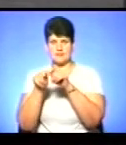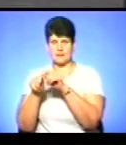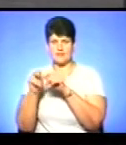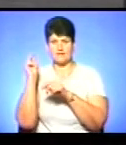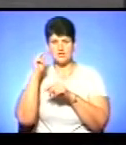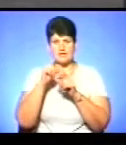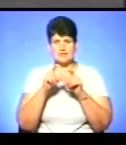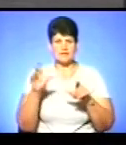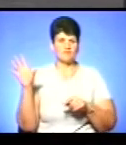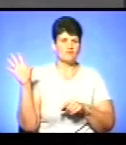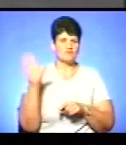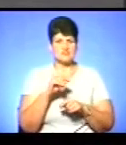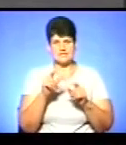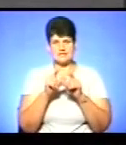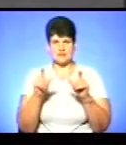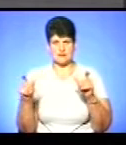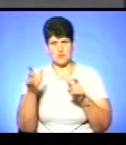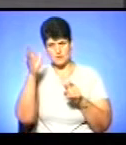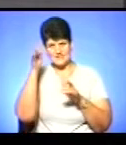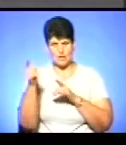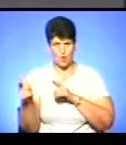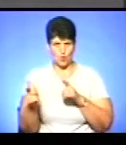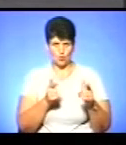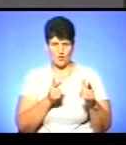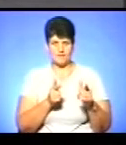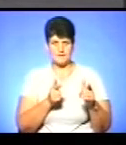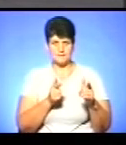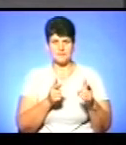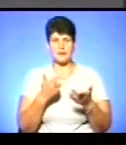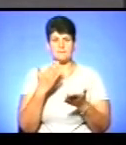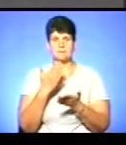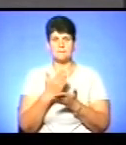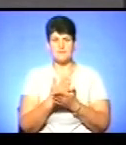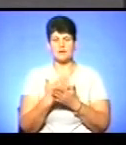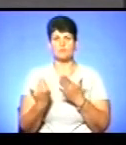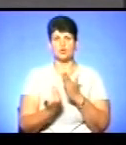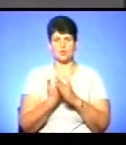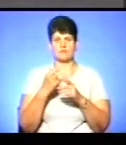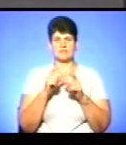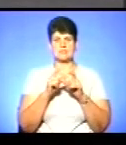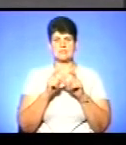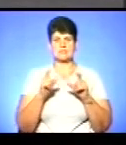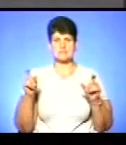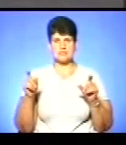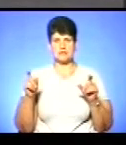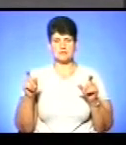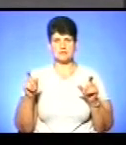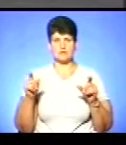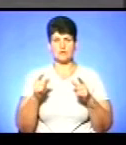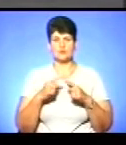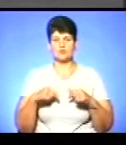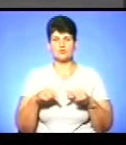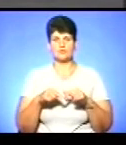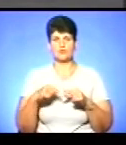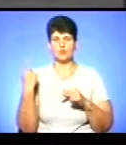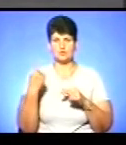Фактично всі заклади освіти готові. Розумі з тим маємо новий заклад, організовану обласну школу